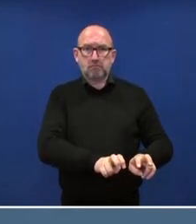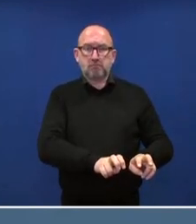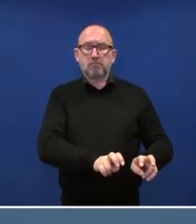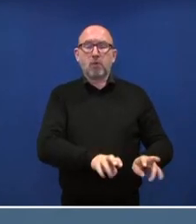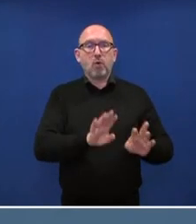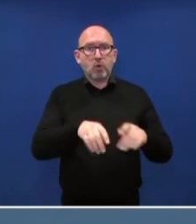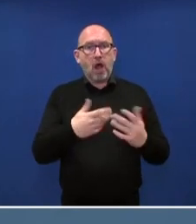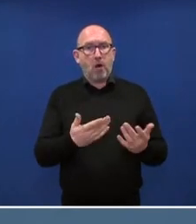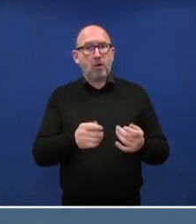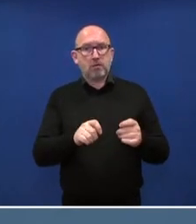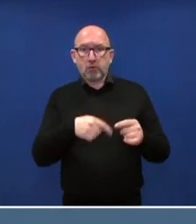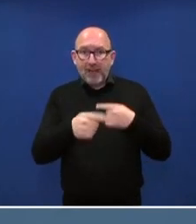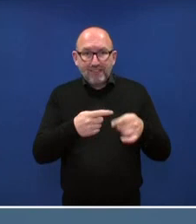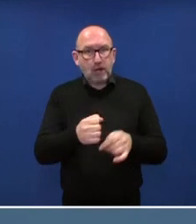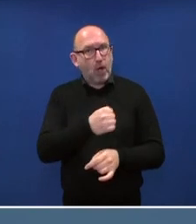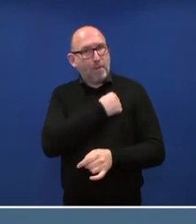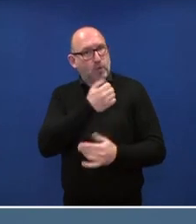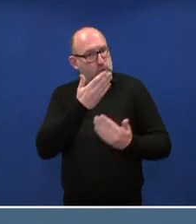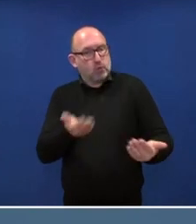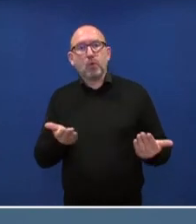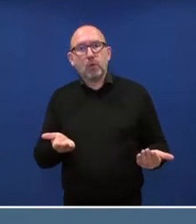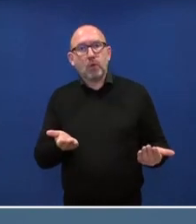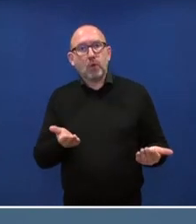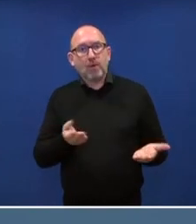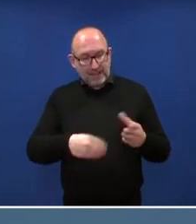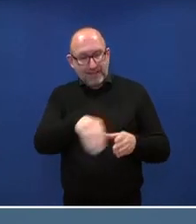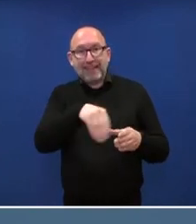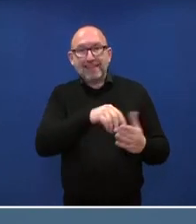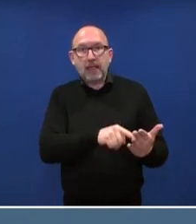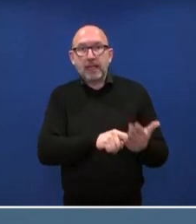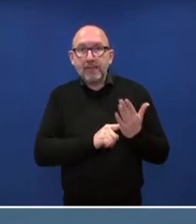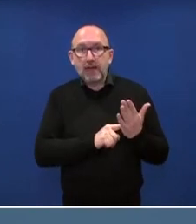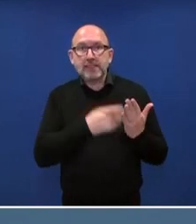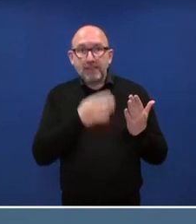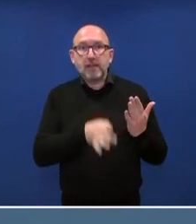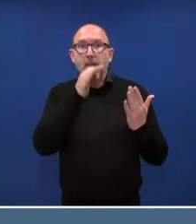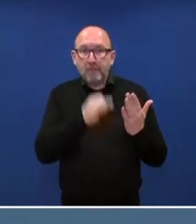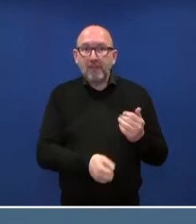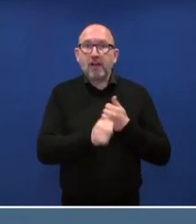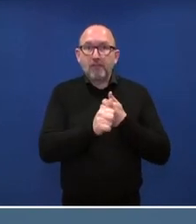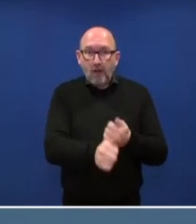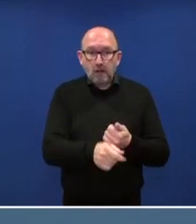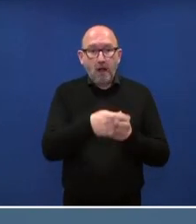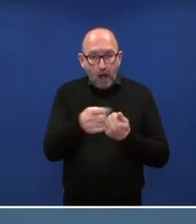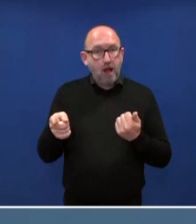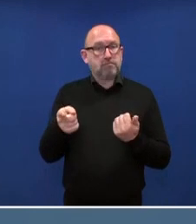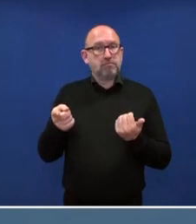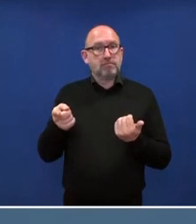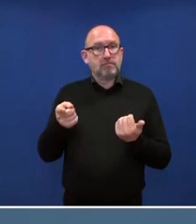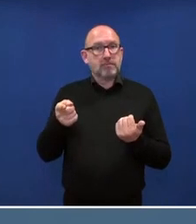Entwicklung, dass es interne Hinweise waren, die dazu geführt haben, dass jetzt diese